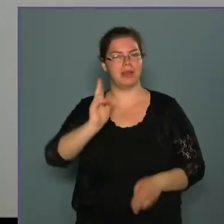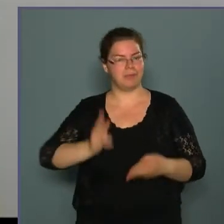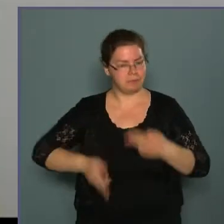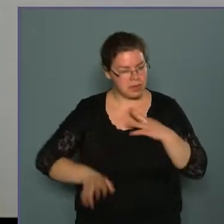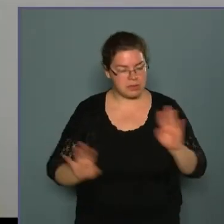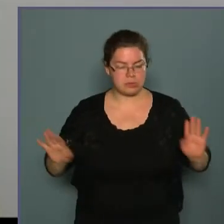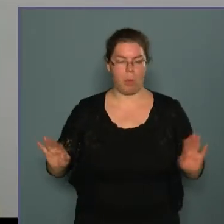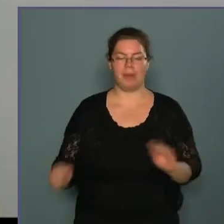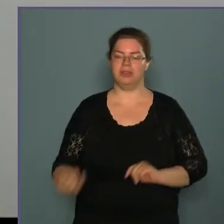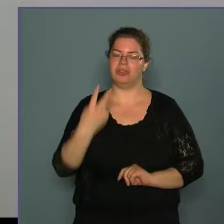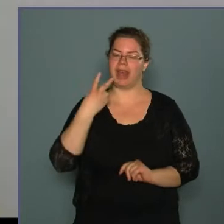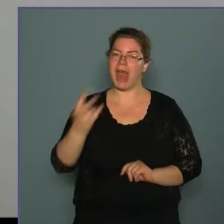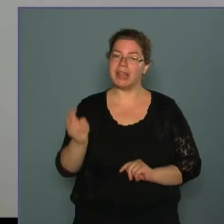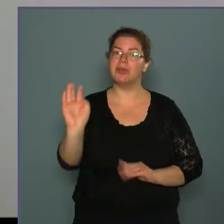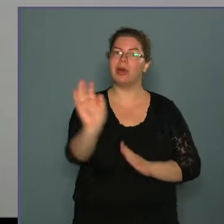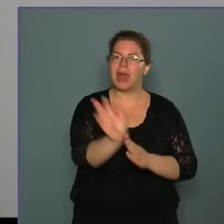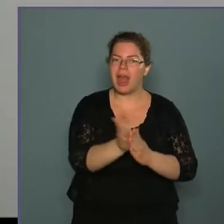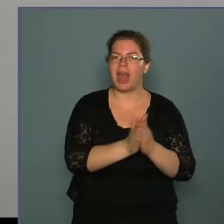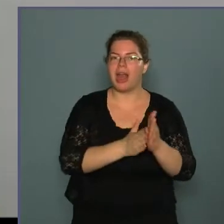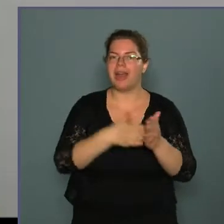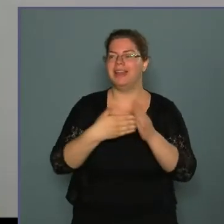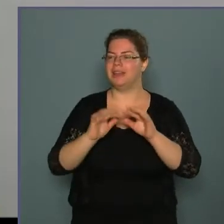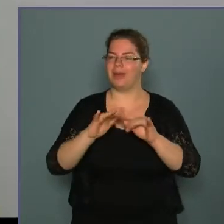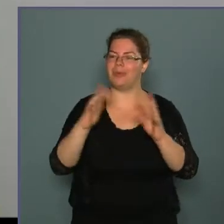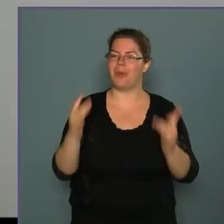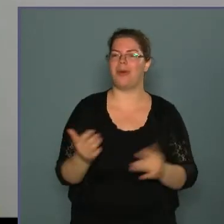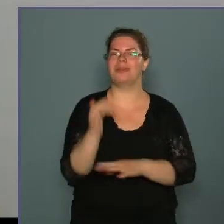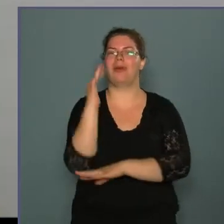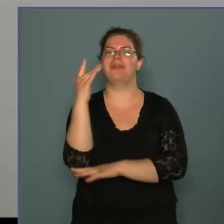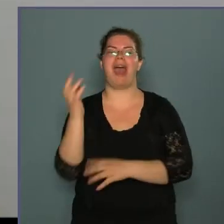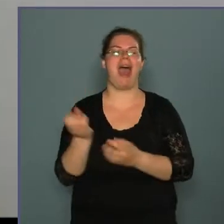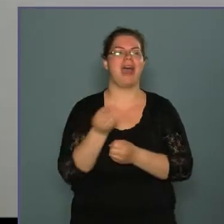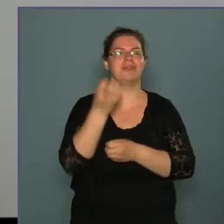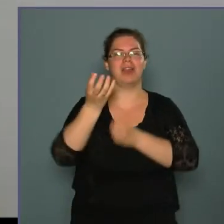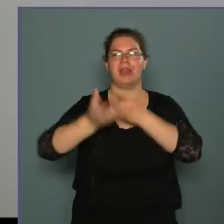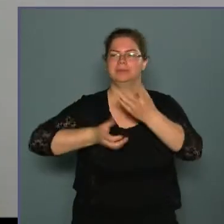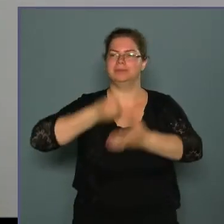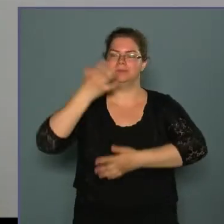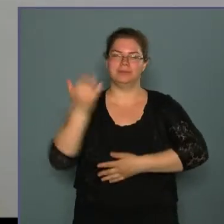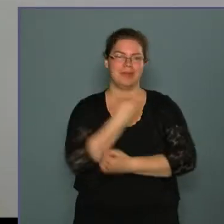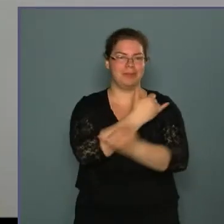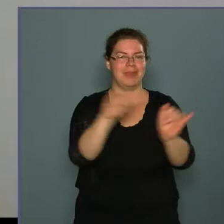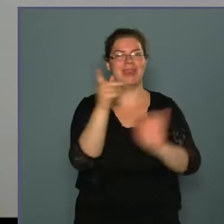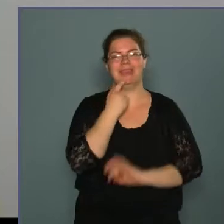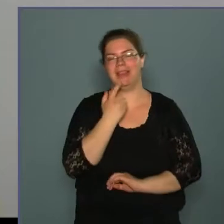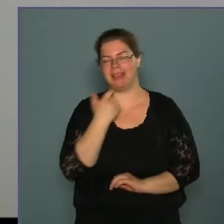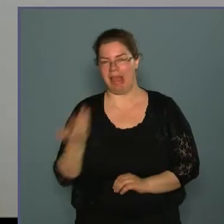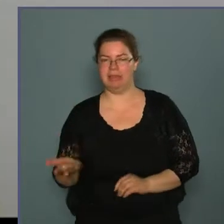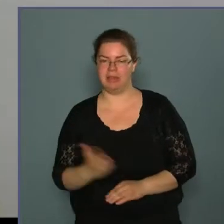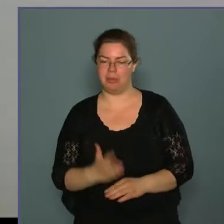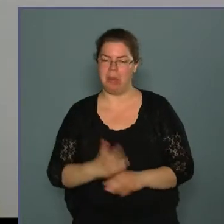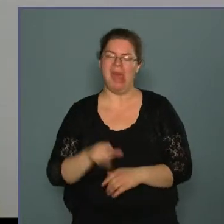és láthatóan elkezdenek a bokrok, fák és a virágok nyílni, akkor ez mindenkinek tetszik. Tehát ez egy